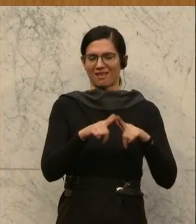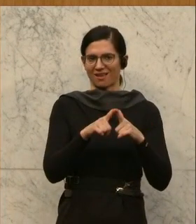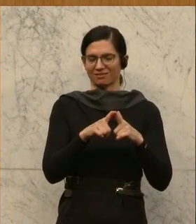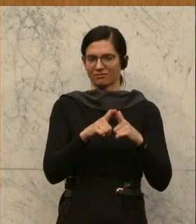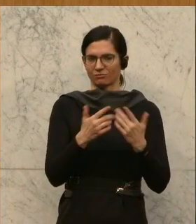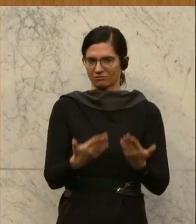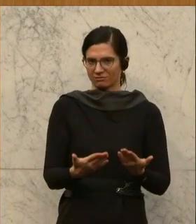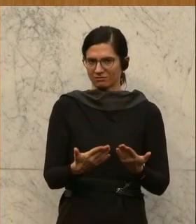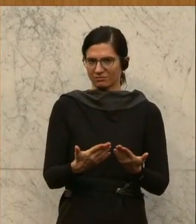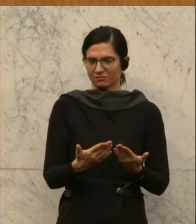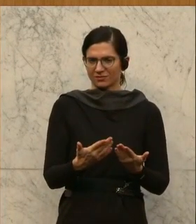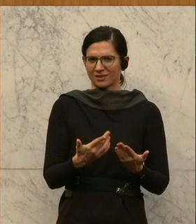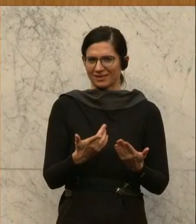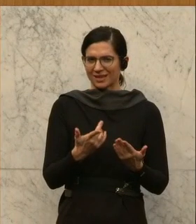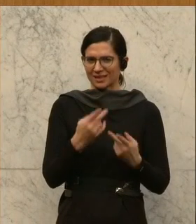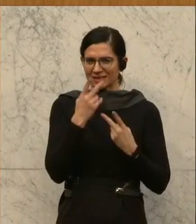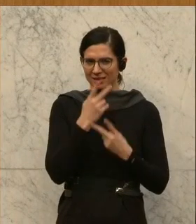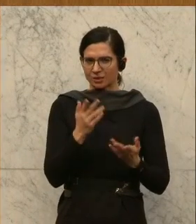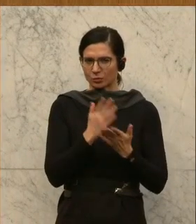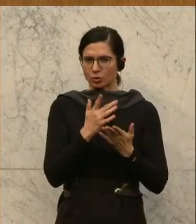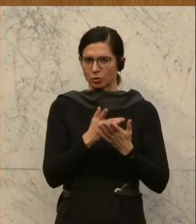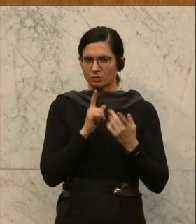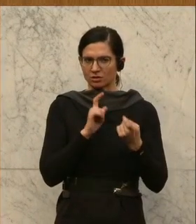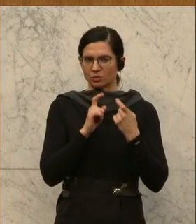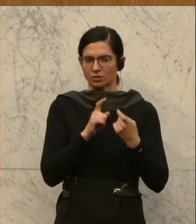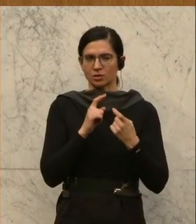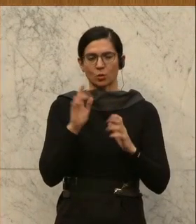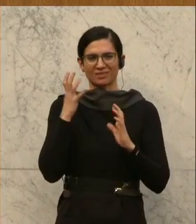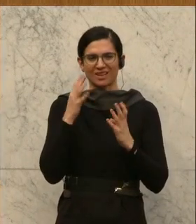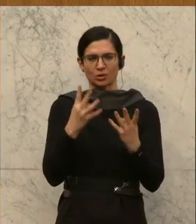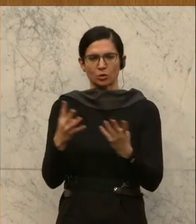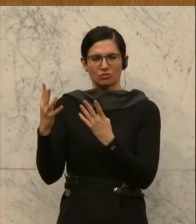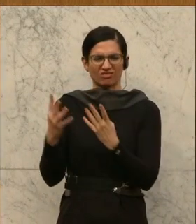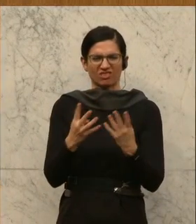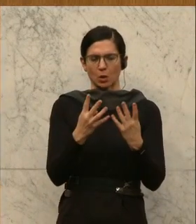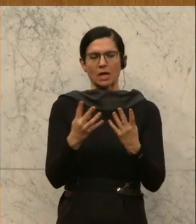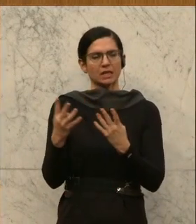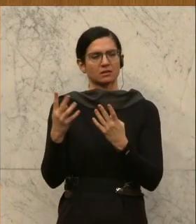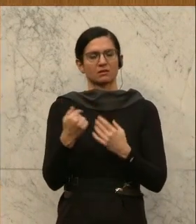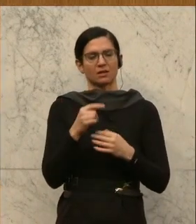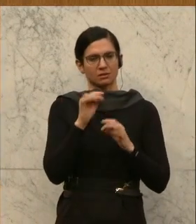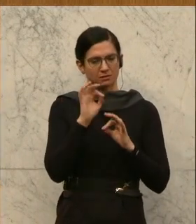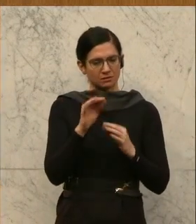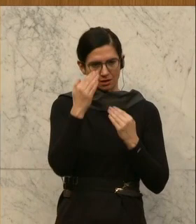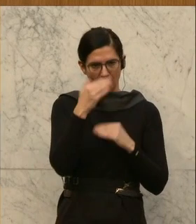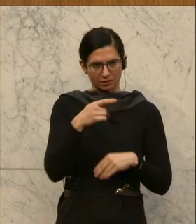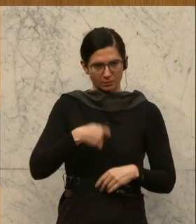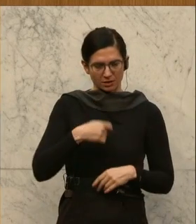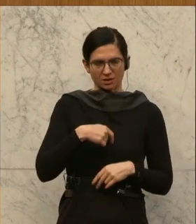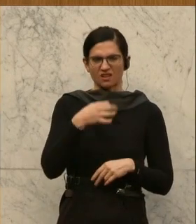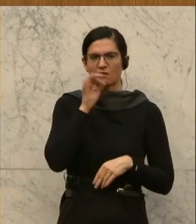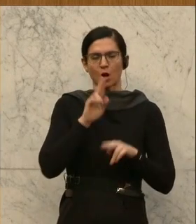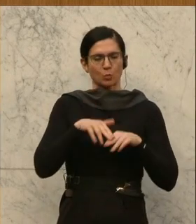beweist diese heftige Diskussion auch um das Radiosymphonieorchester ganz eindeutig. Sehr geehrter Herr Präsident, sehr geehrte Frau